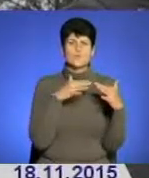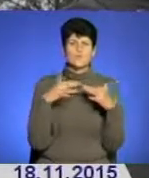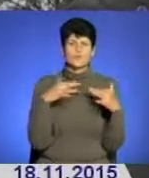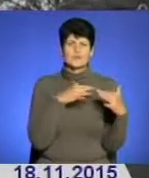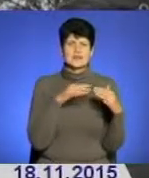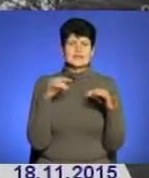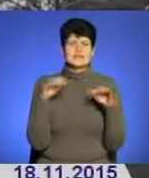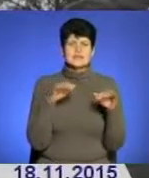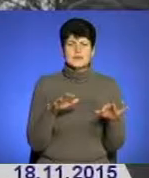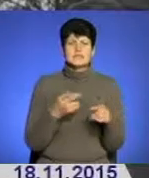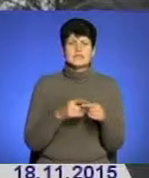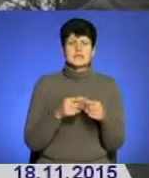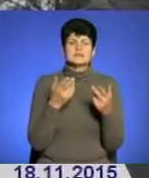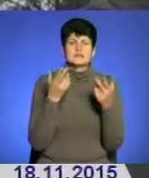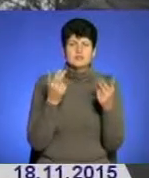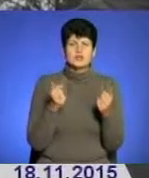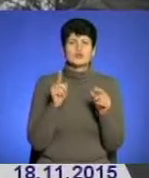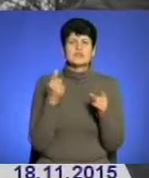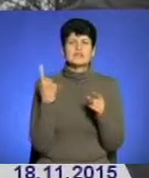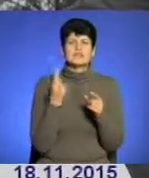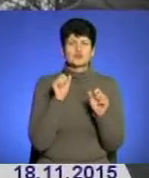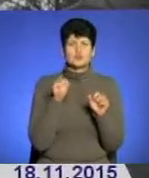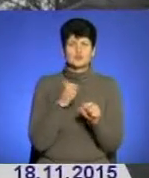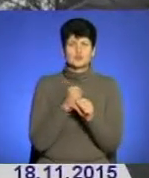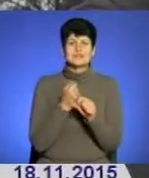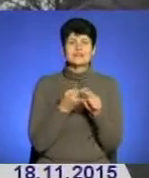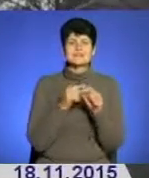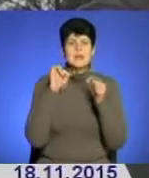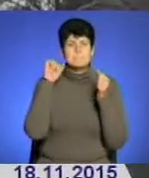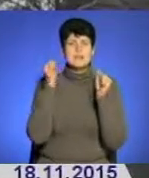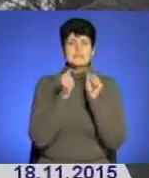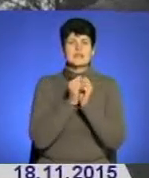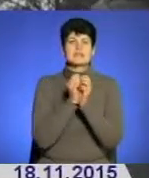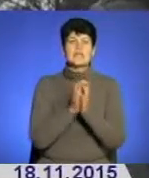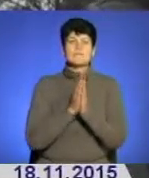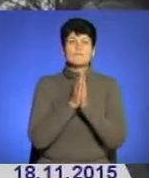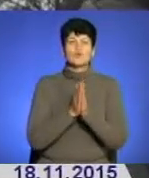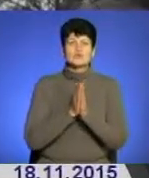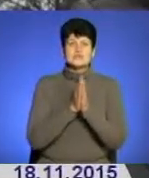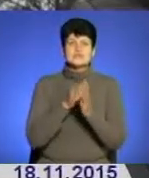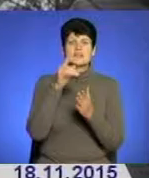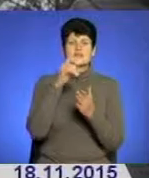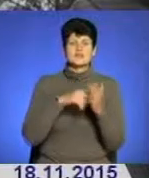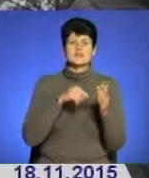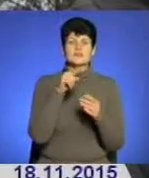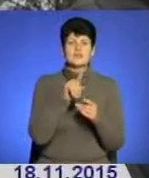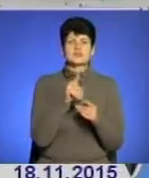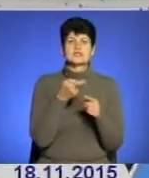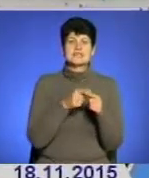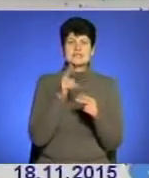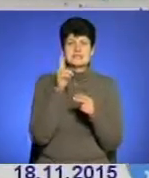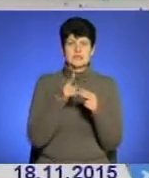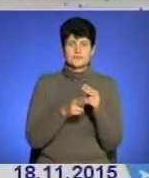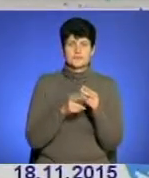звичайно, єдине, що ми можемо робити, це пам'ятати, молитися і сподіватися на те, що це закінчиться швидше.